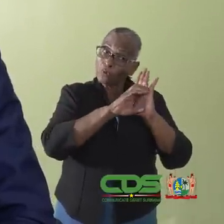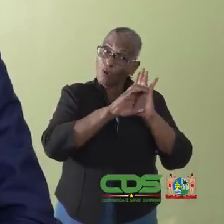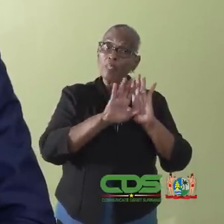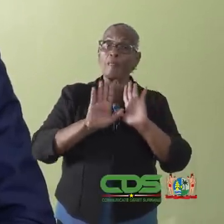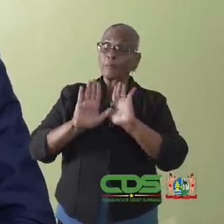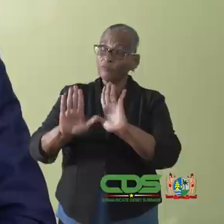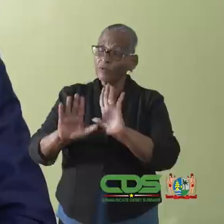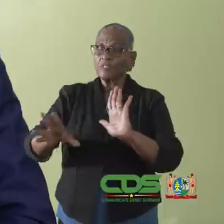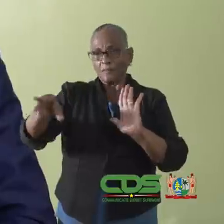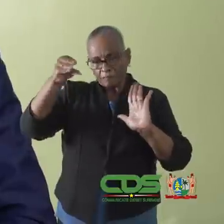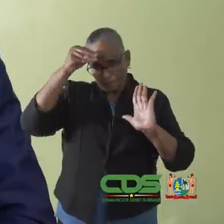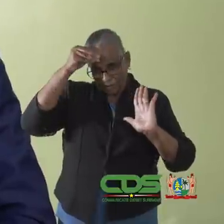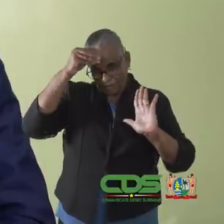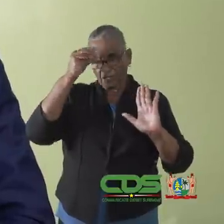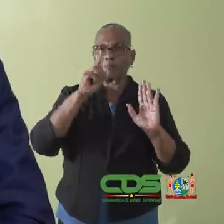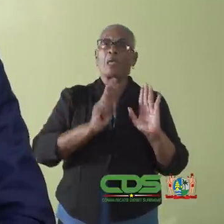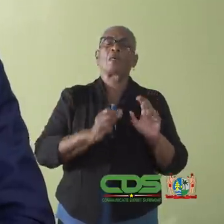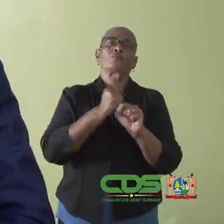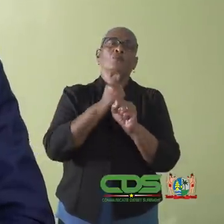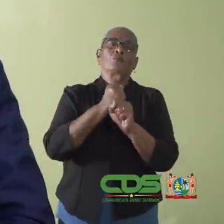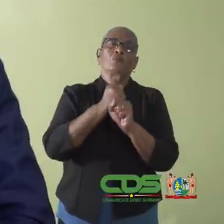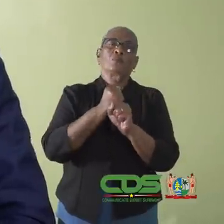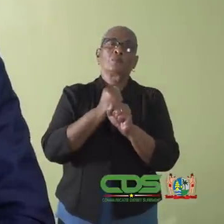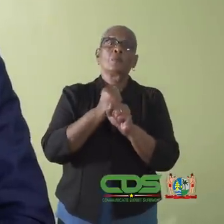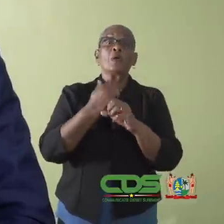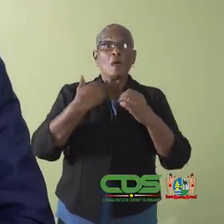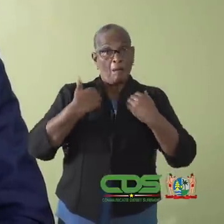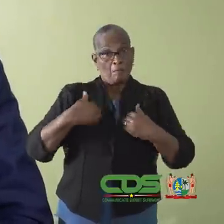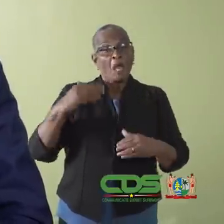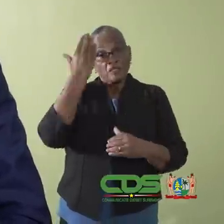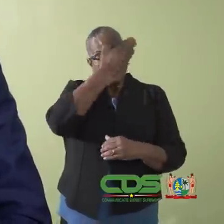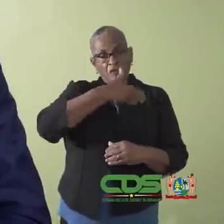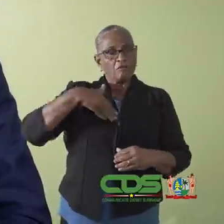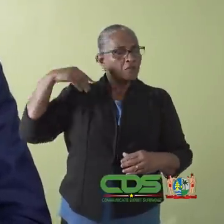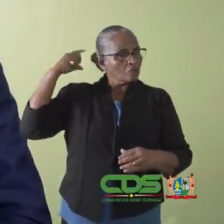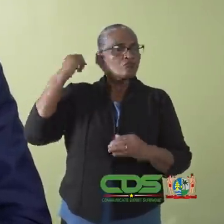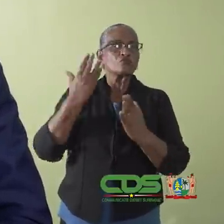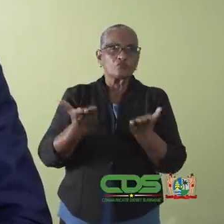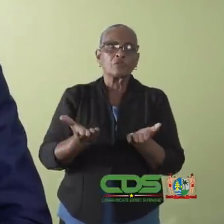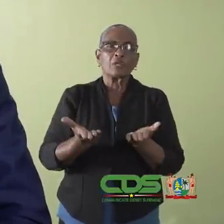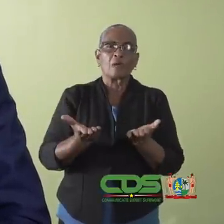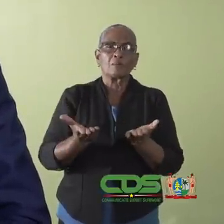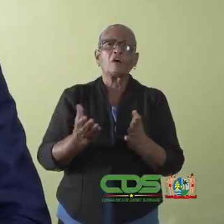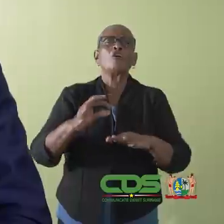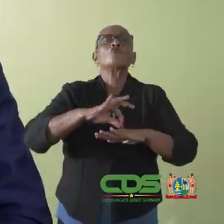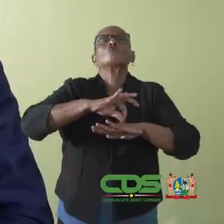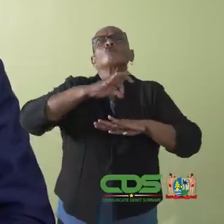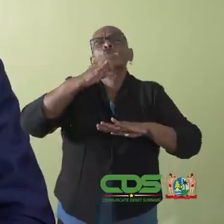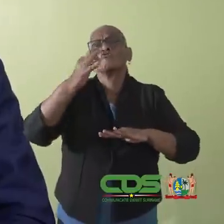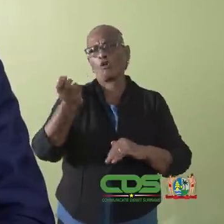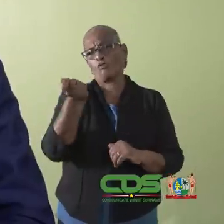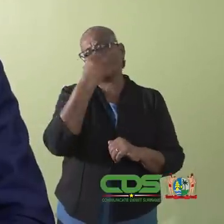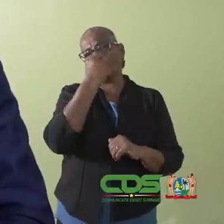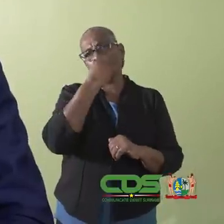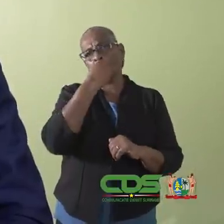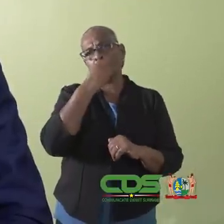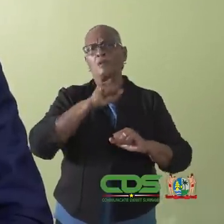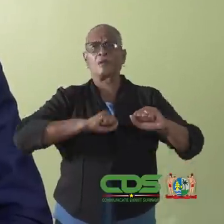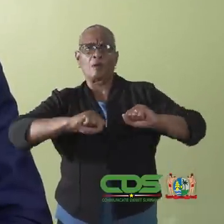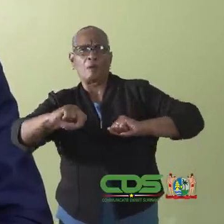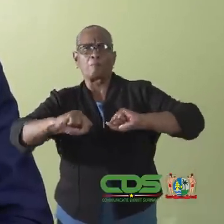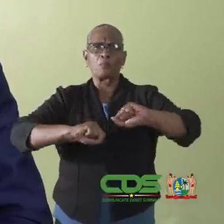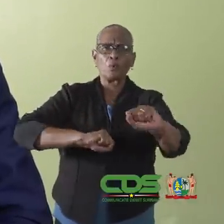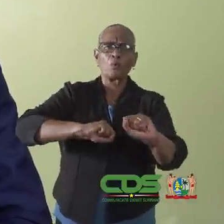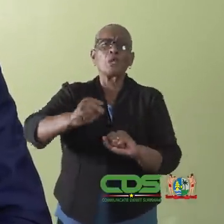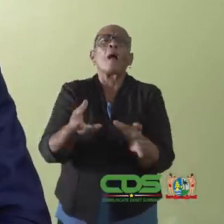preventieprotocollen dringend in acht nemen. Beste landgenoten, gezonde voeding en optimaal bewegen